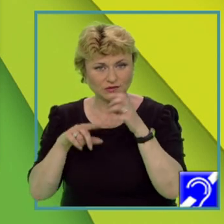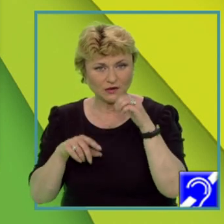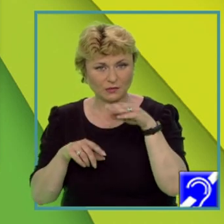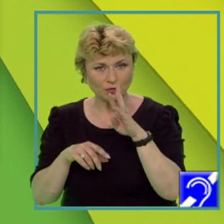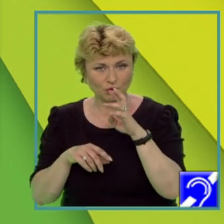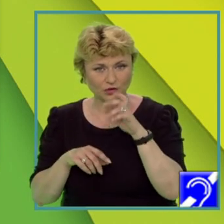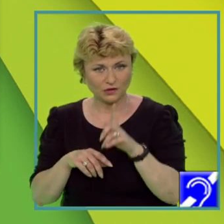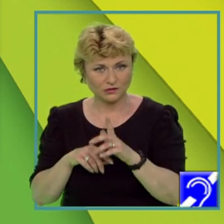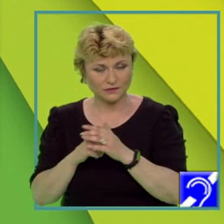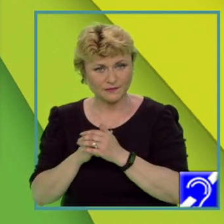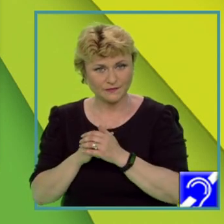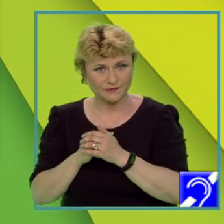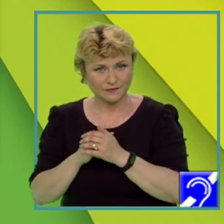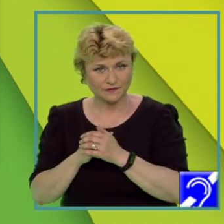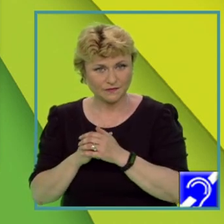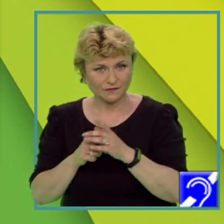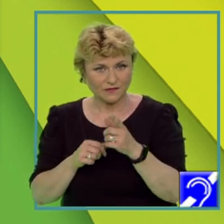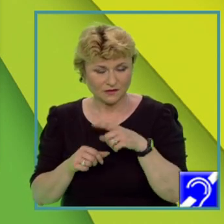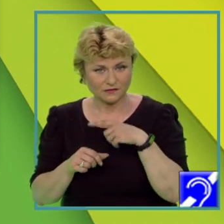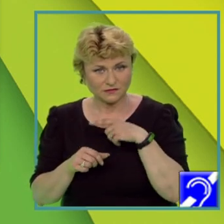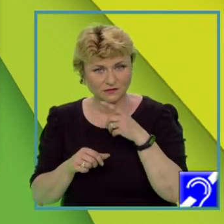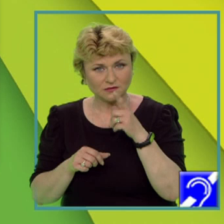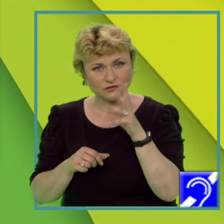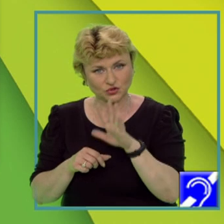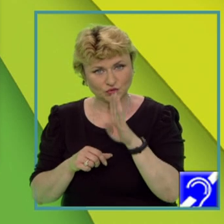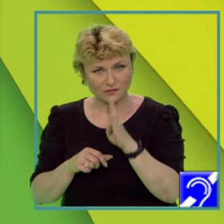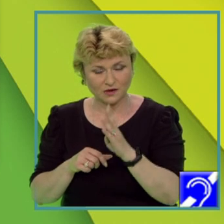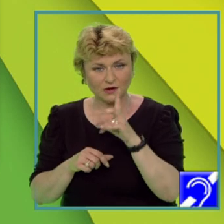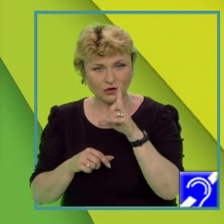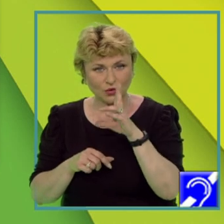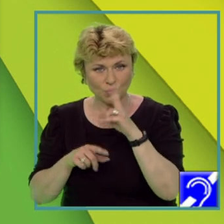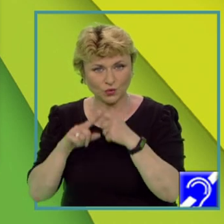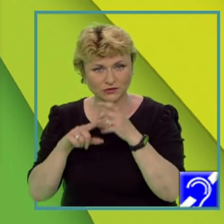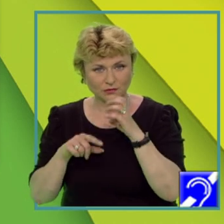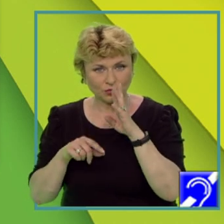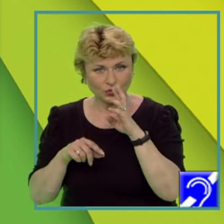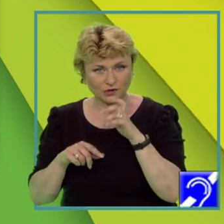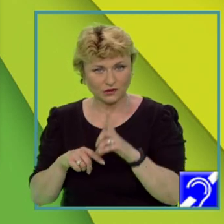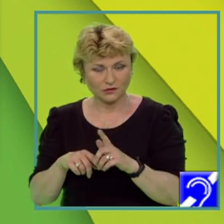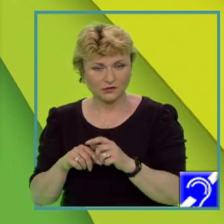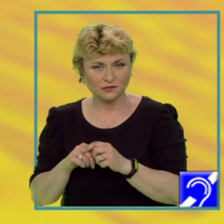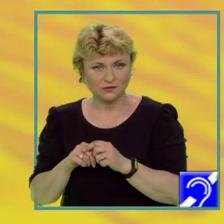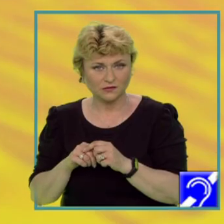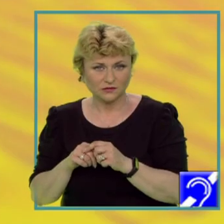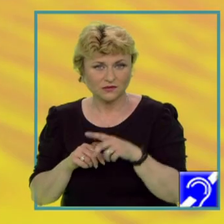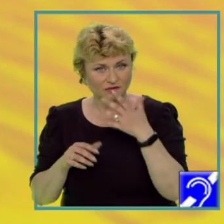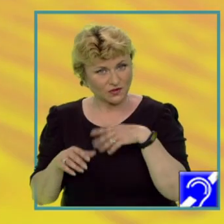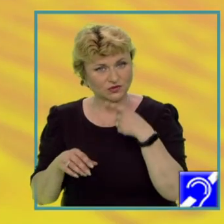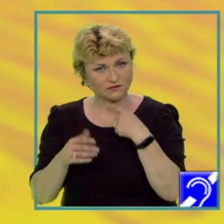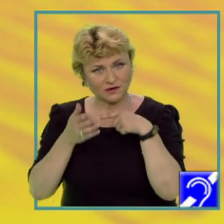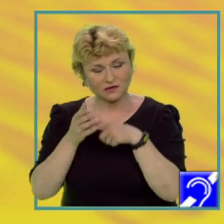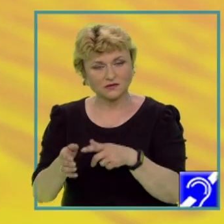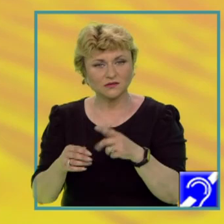Varianta corectă este 5B. Luxemburg. Aș vrea să atrag atenția asupra modului de redactare a